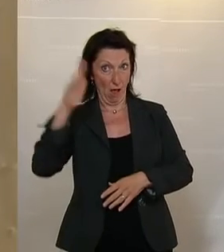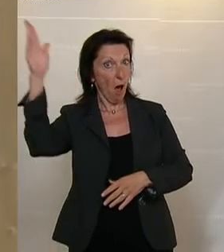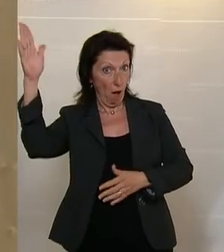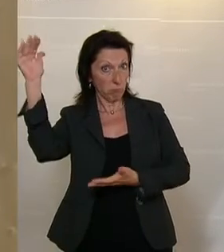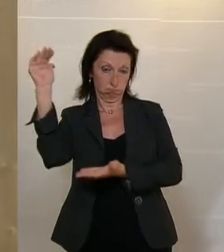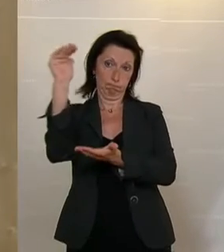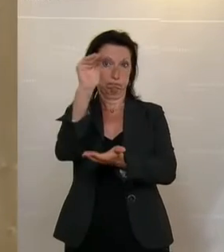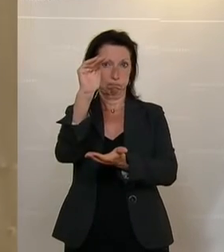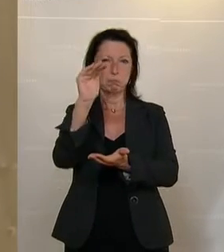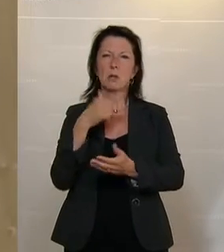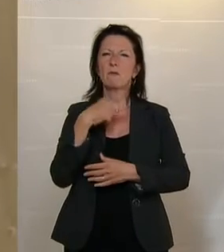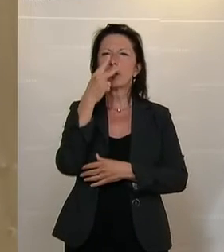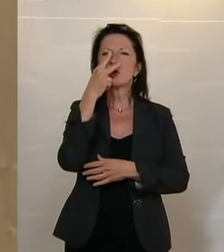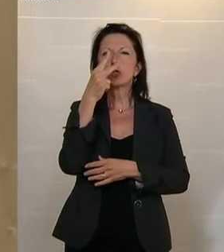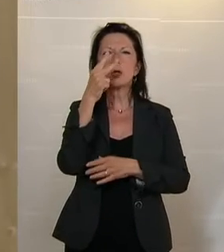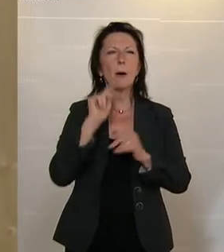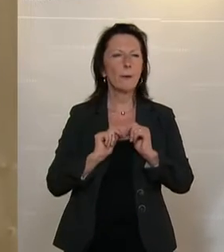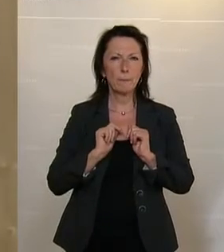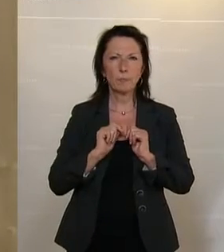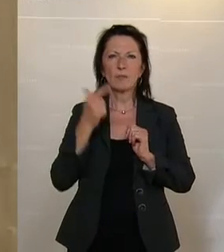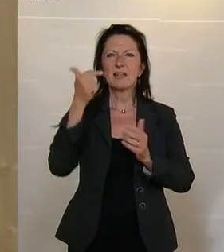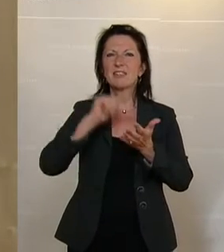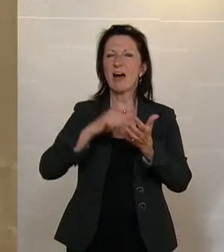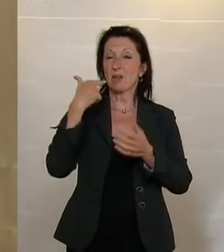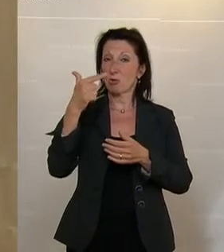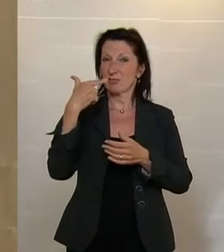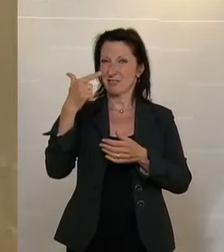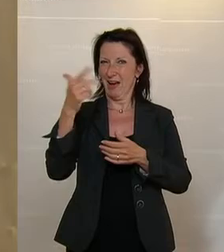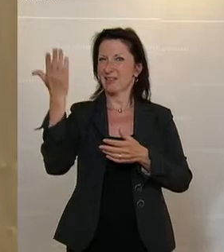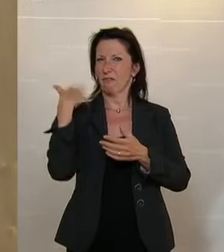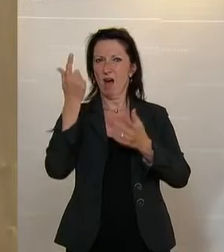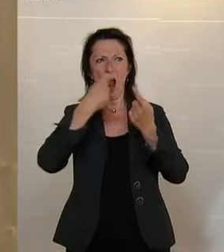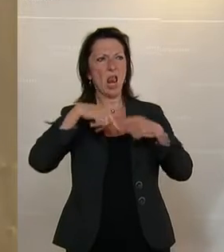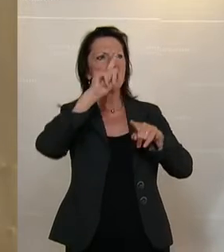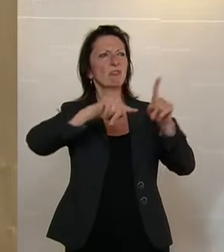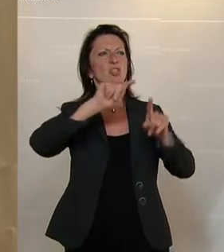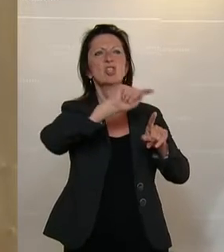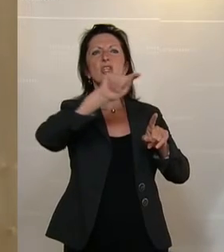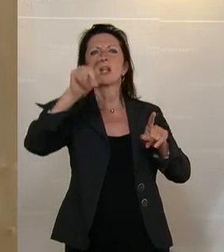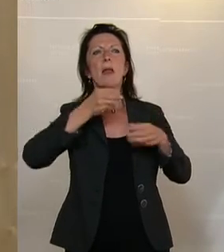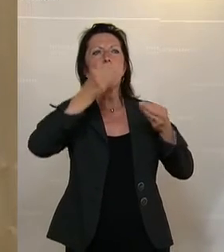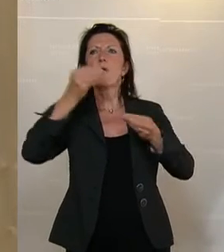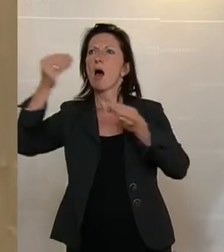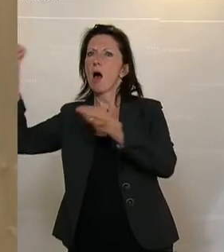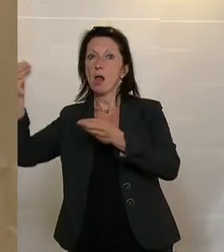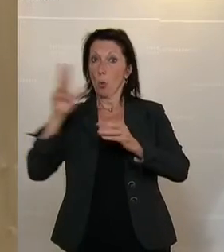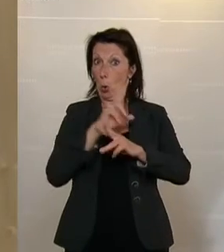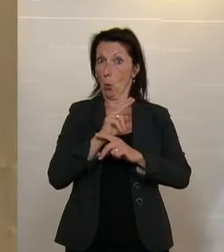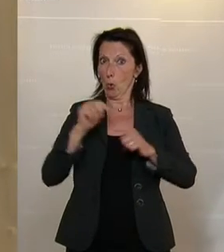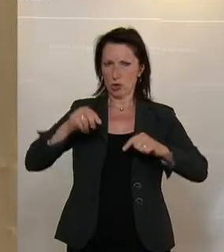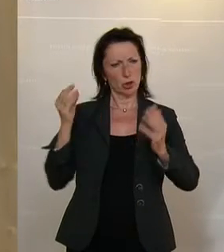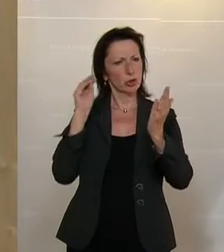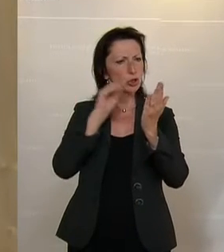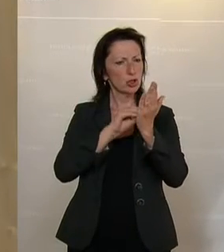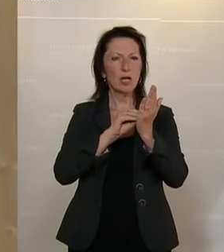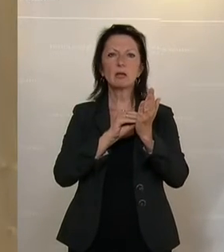Und wenn ich mir die länderspezifischen Empfehlungen von 2020 für Österreich anschaue, dann steht dort Chancengleichheit,